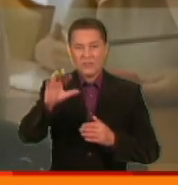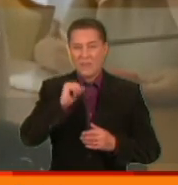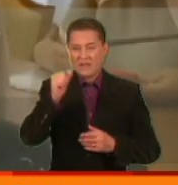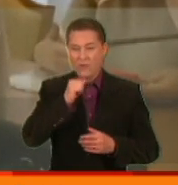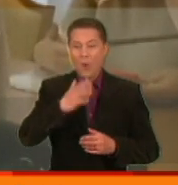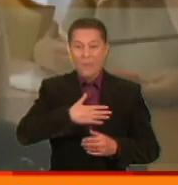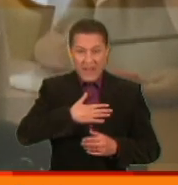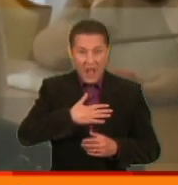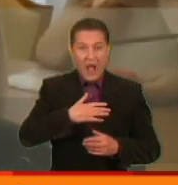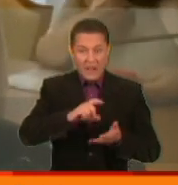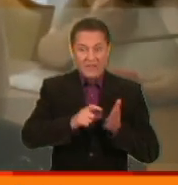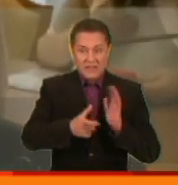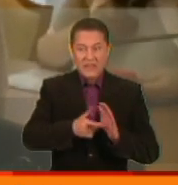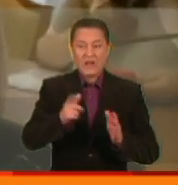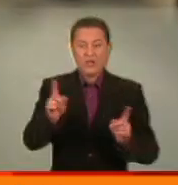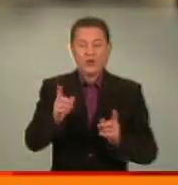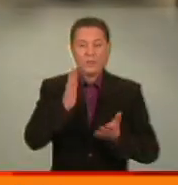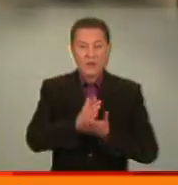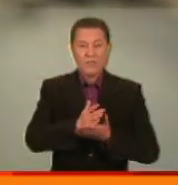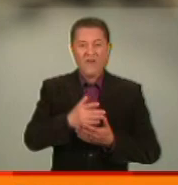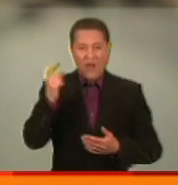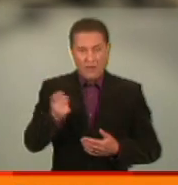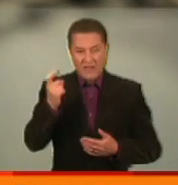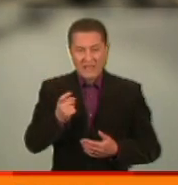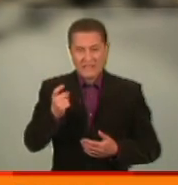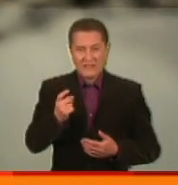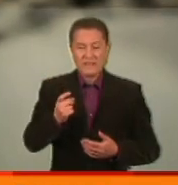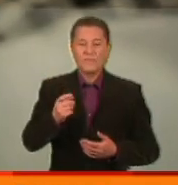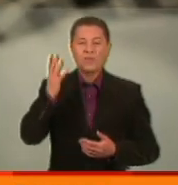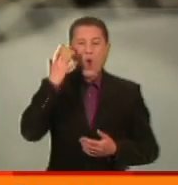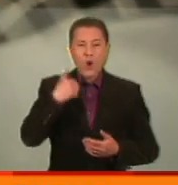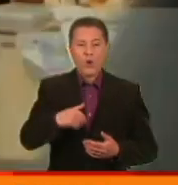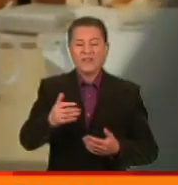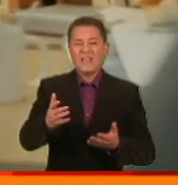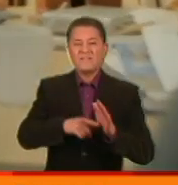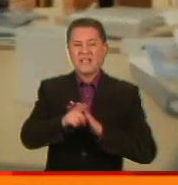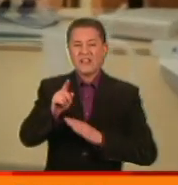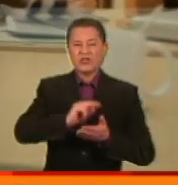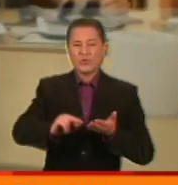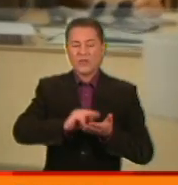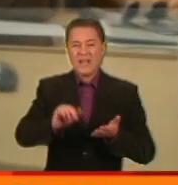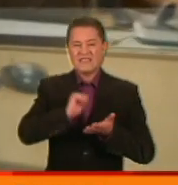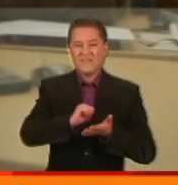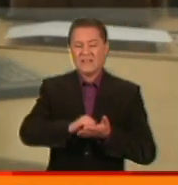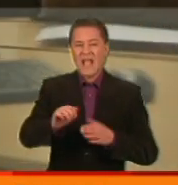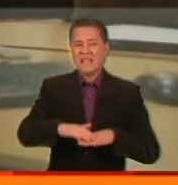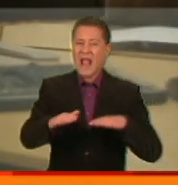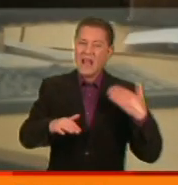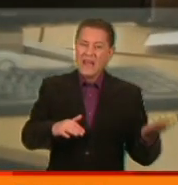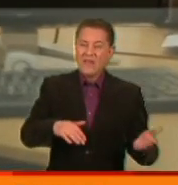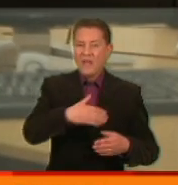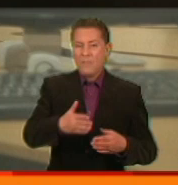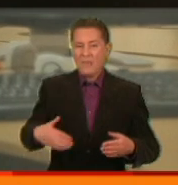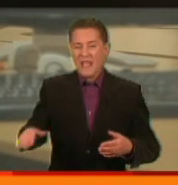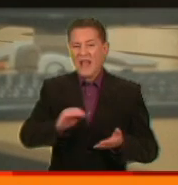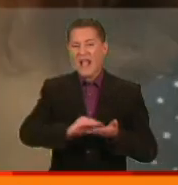Моя квартира, що перебуває у власності, я не знаю. Коли ж до справ Сінного взялися журналісти видання «Лівий берег», редакція двічі поспіль